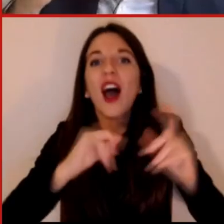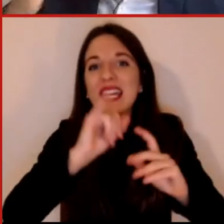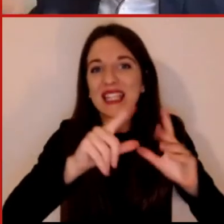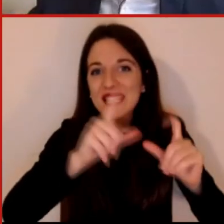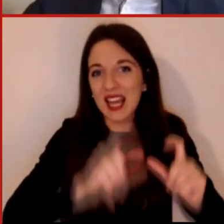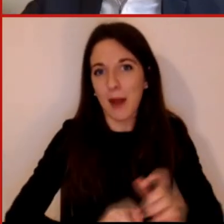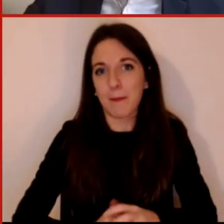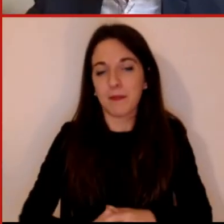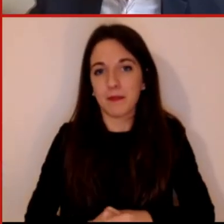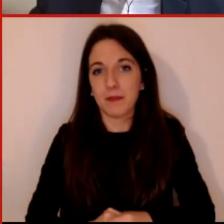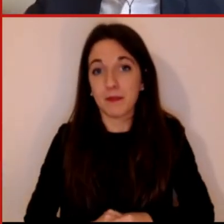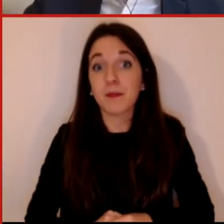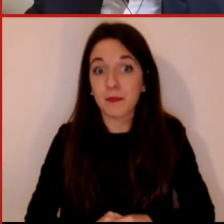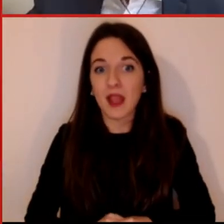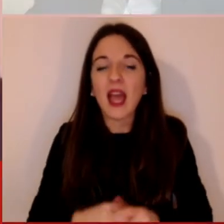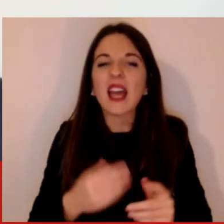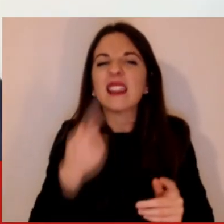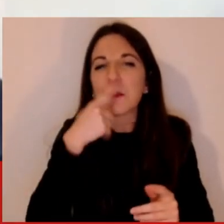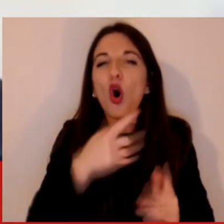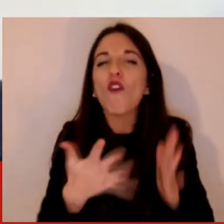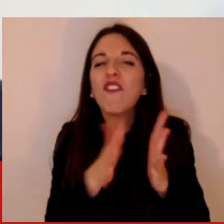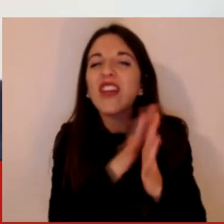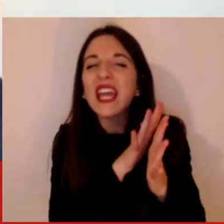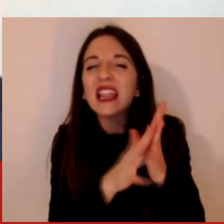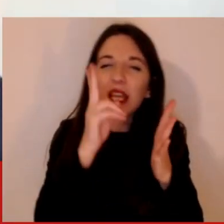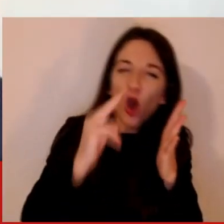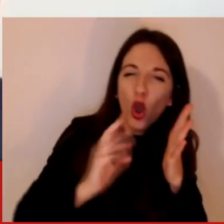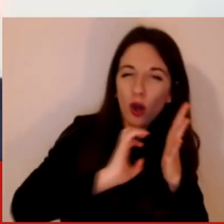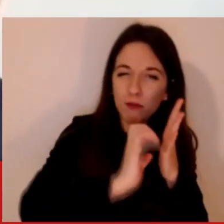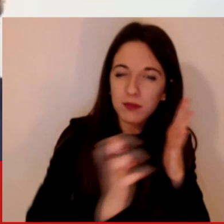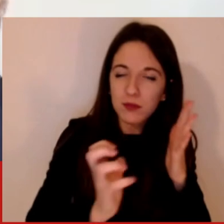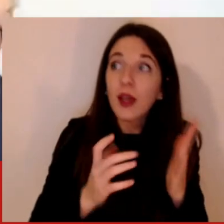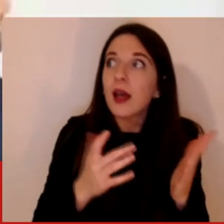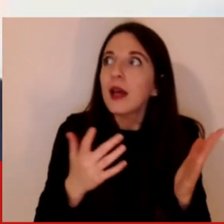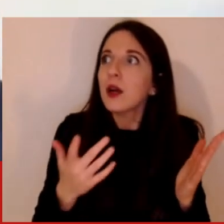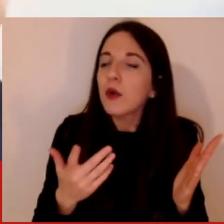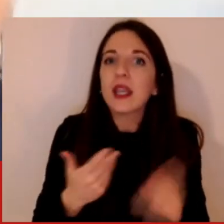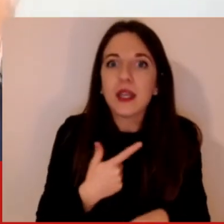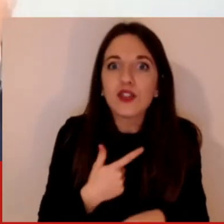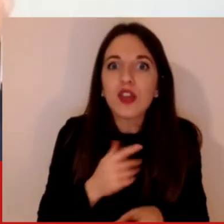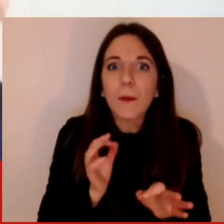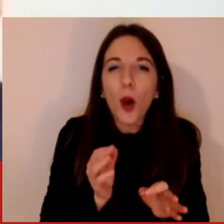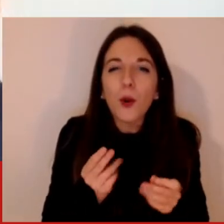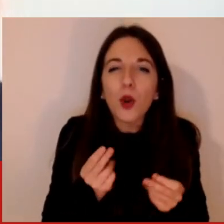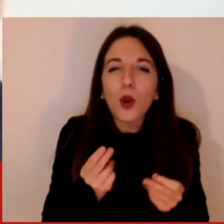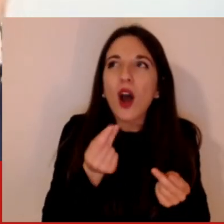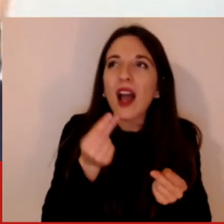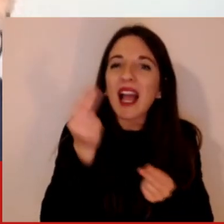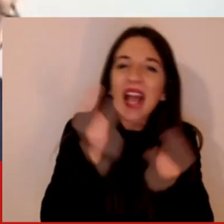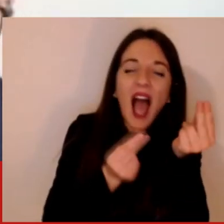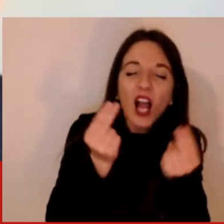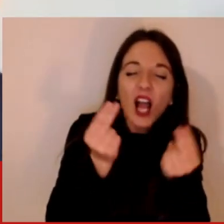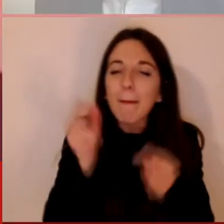delle metriche che quantificano il rischio di alcune patologie o il rischio di per esempio di avere un divorzio. Ora